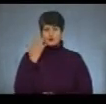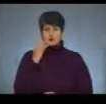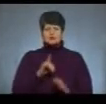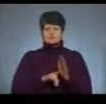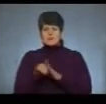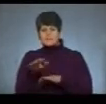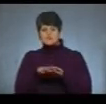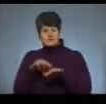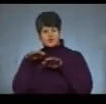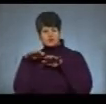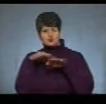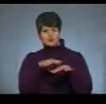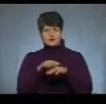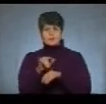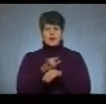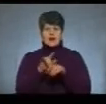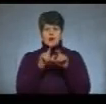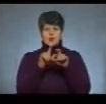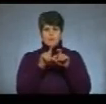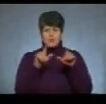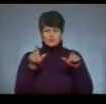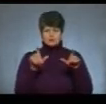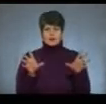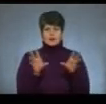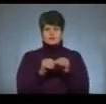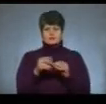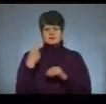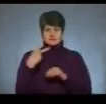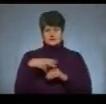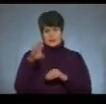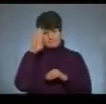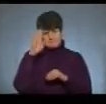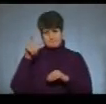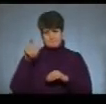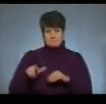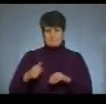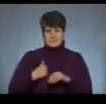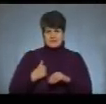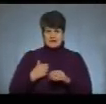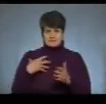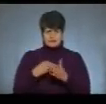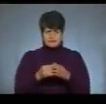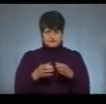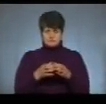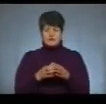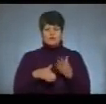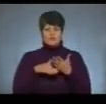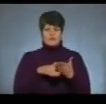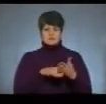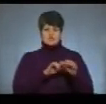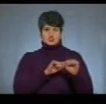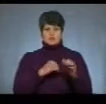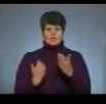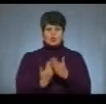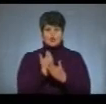масований штурм аеропорту, Ярослав Гавенець разом з 20-ма бійцями свого підрозділу допомагав обороняти новий термінал.